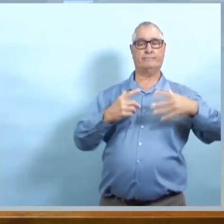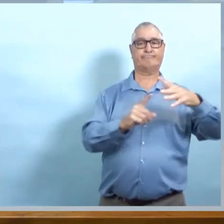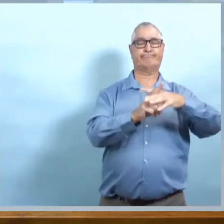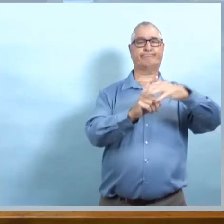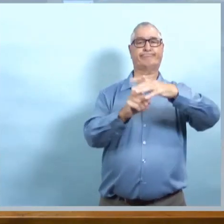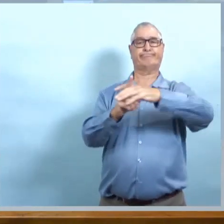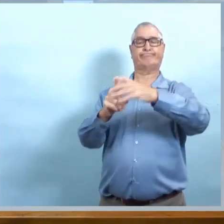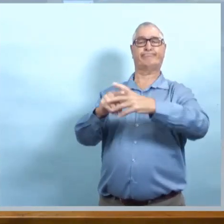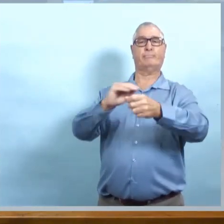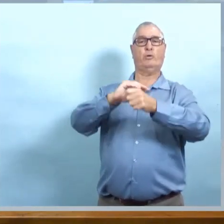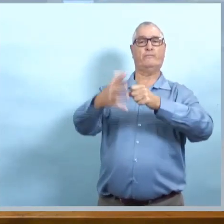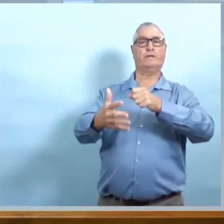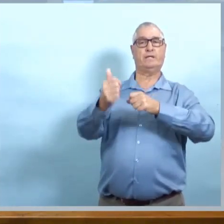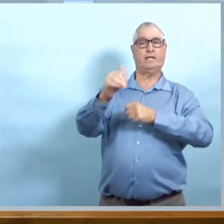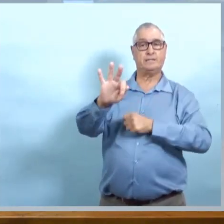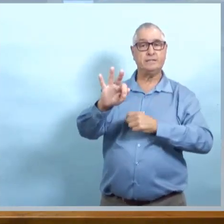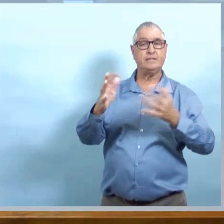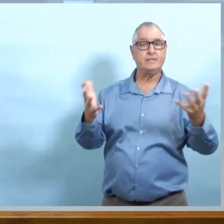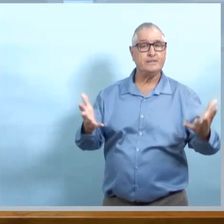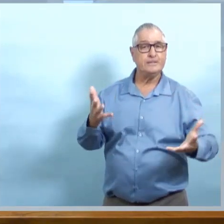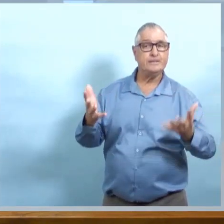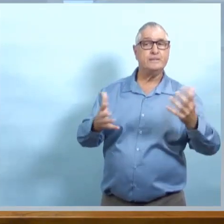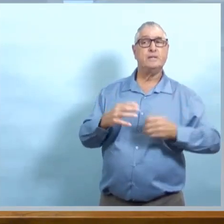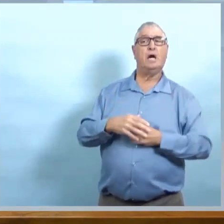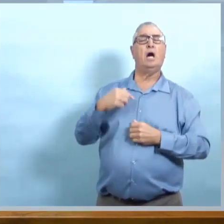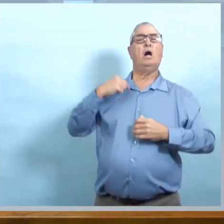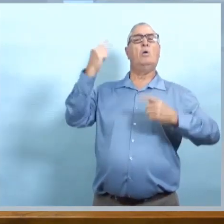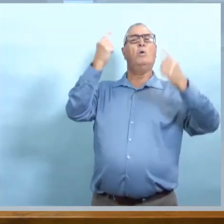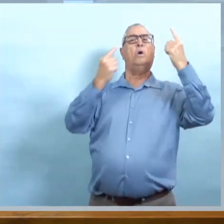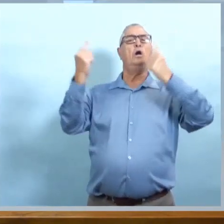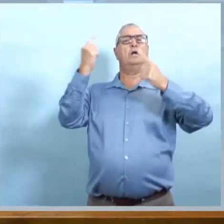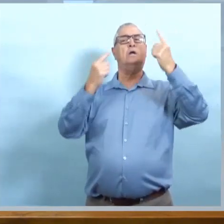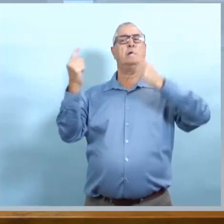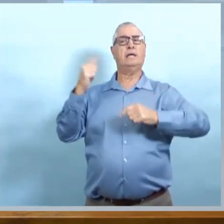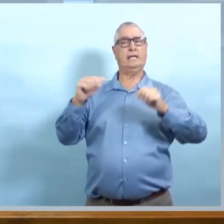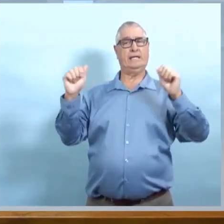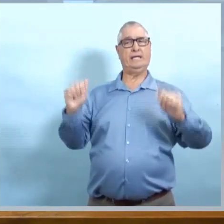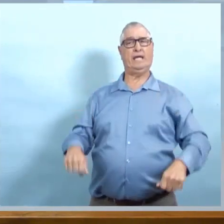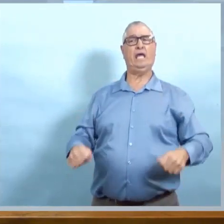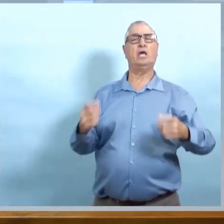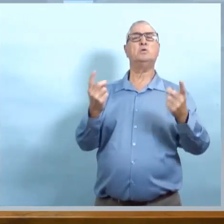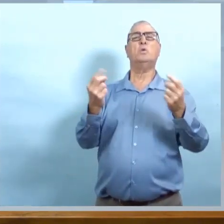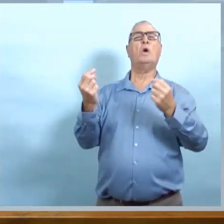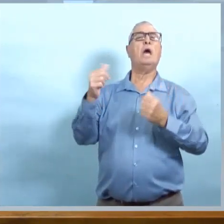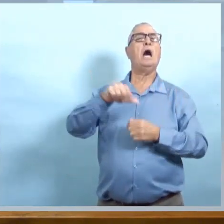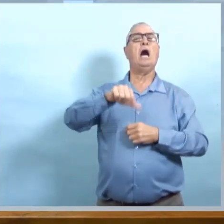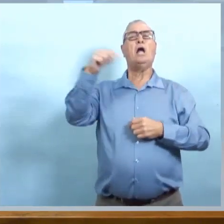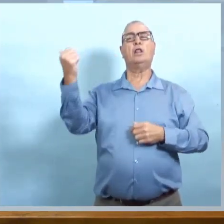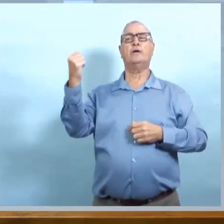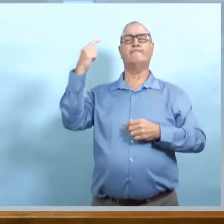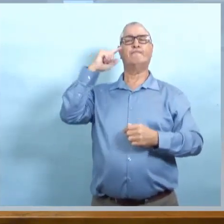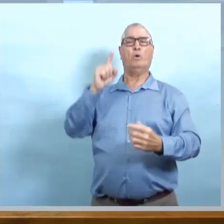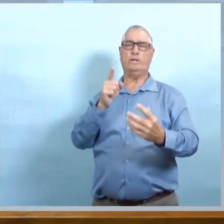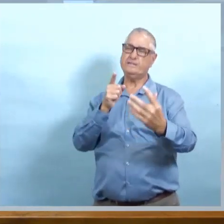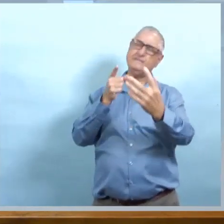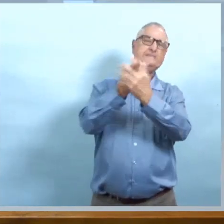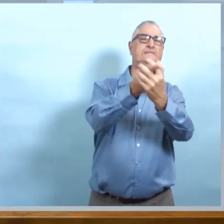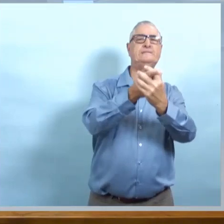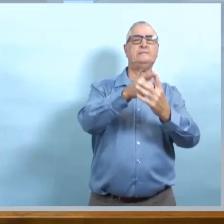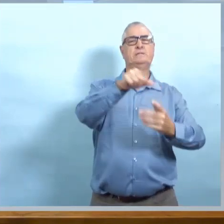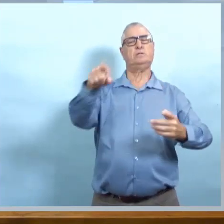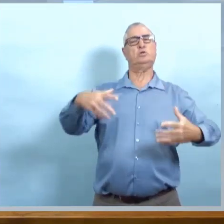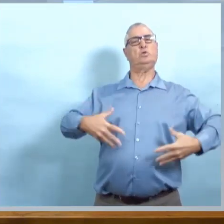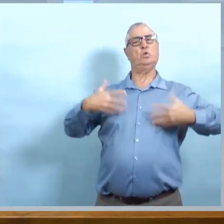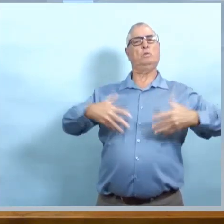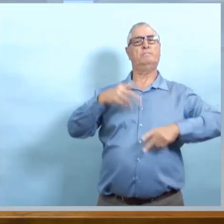Docteur Rousset, Miss Friesen. Pour vous deux, à mesure qu'on voit l'augmentation du nombre de cas chez les plus jeunes,